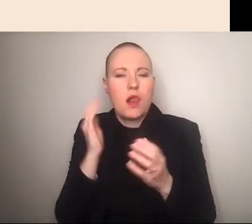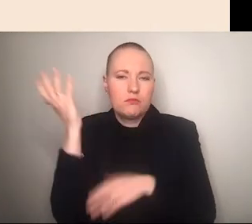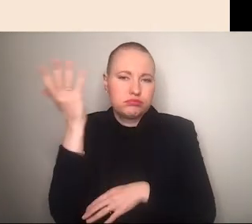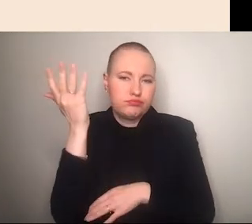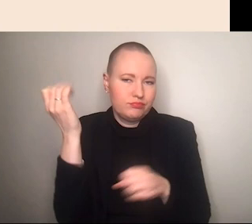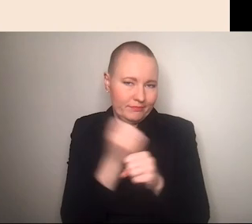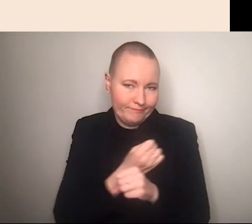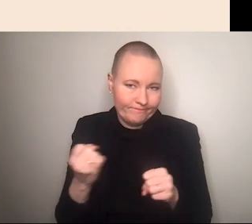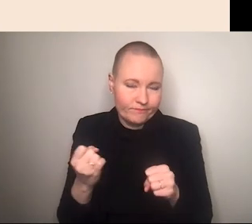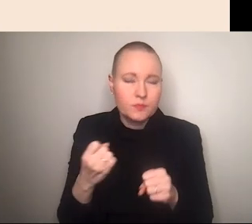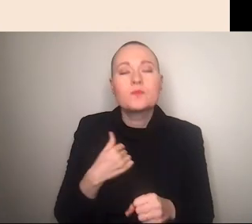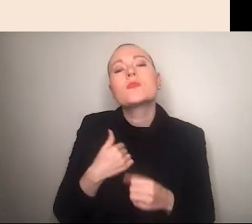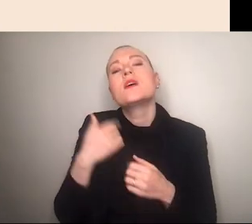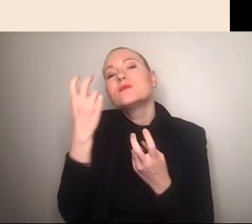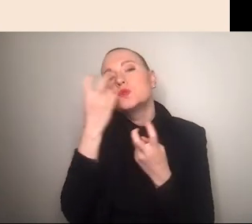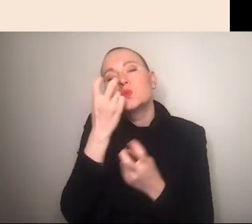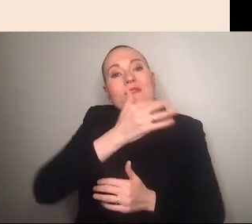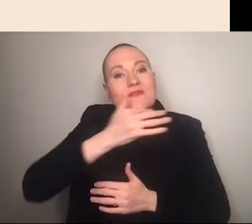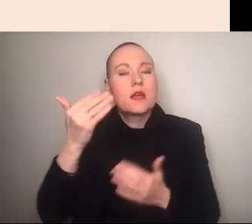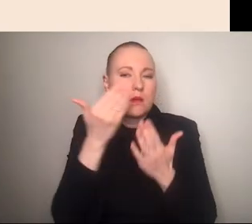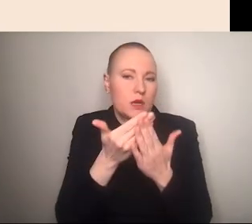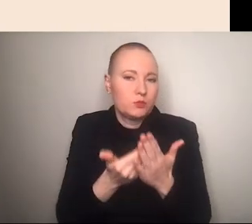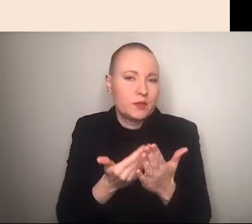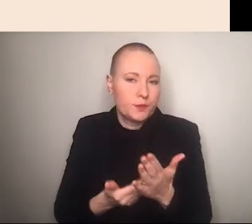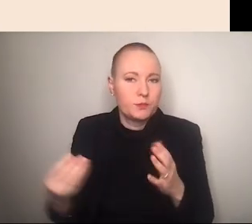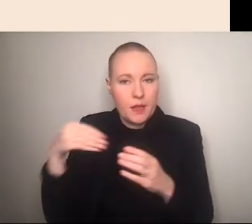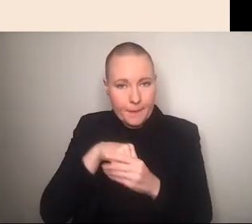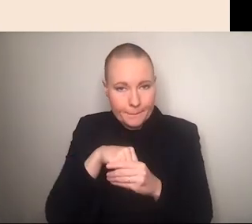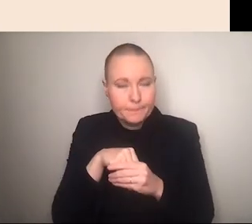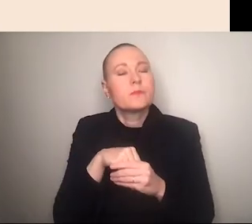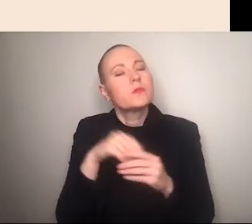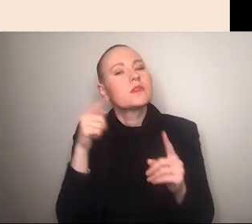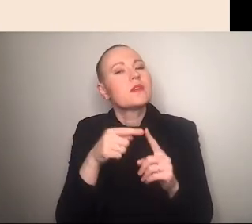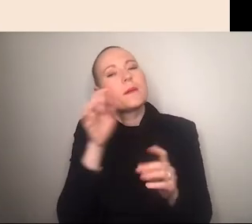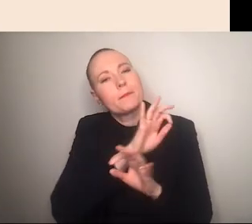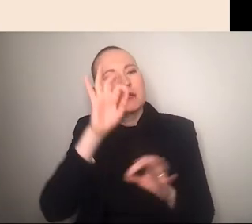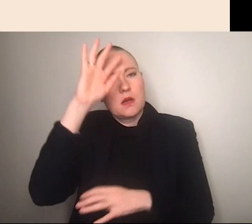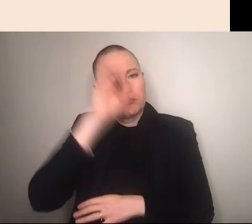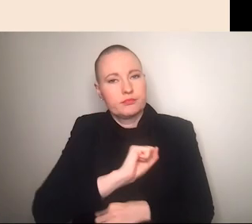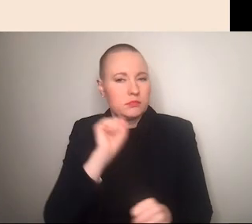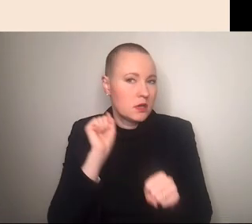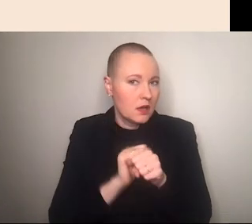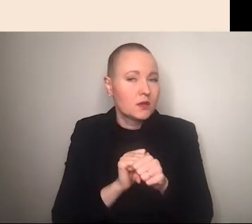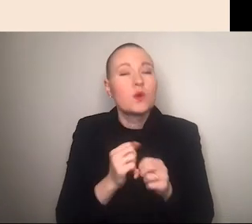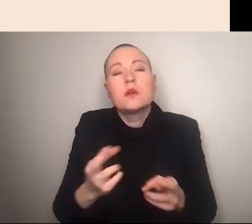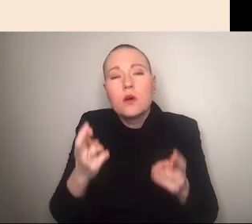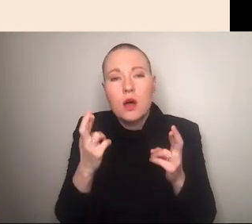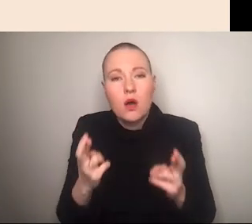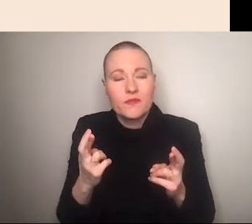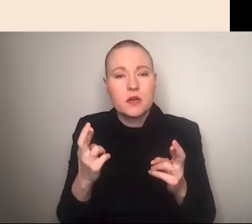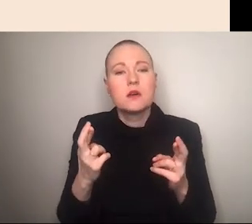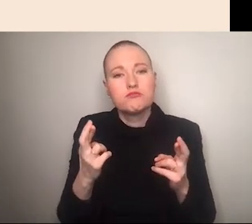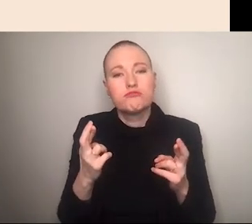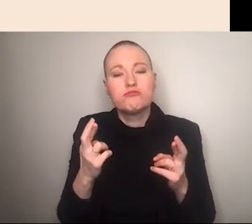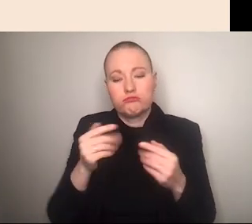ich habe versucht möglichst viele beispiele einzubinden um das ganze greifbarer zu machen und hoffe dass wir ja